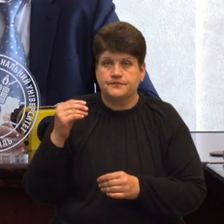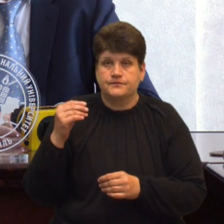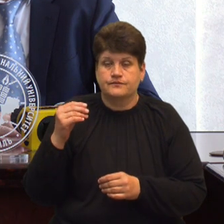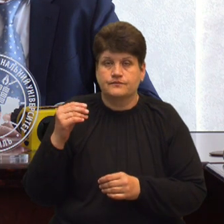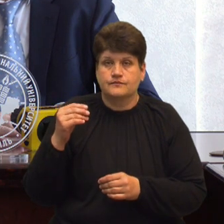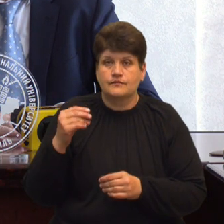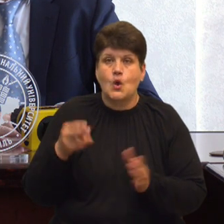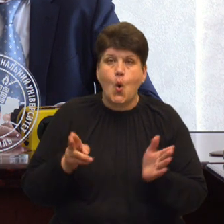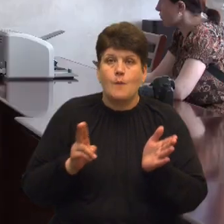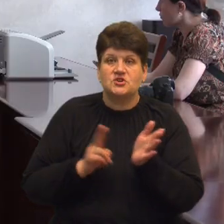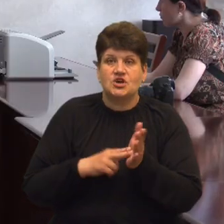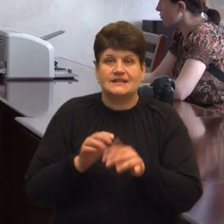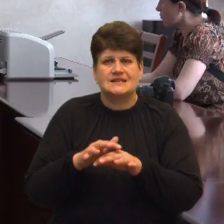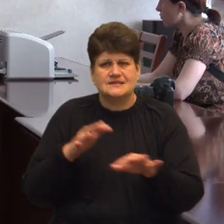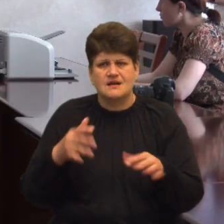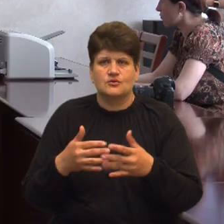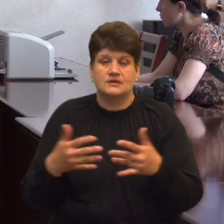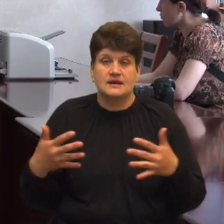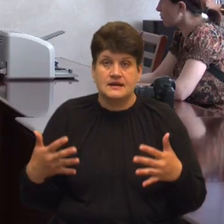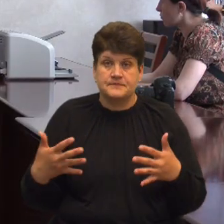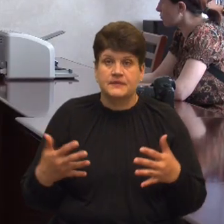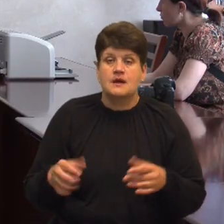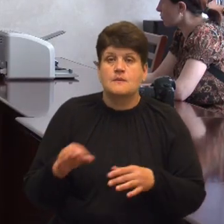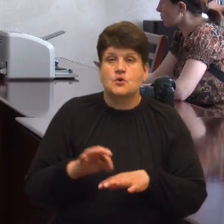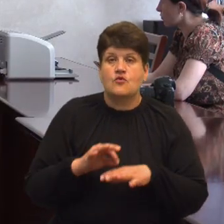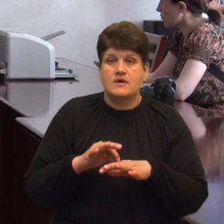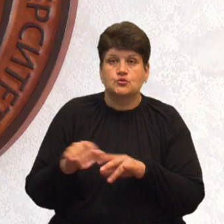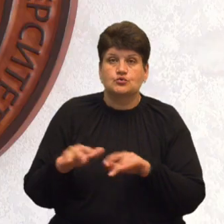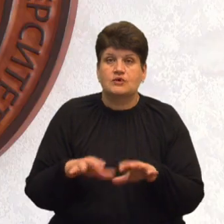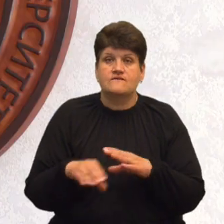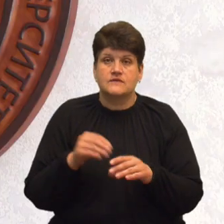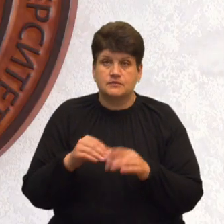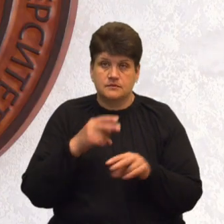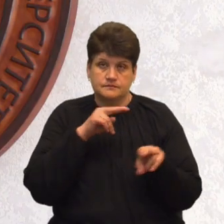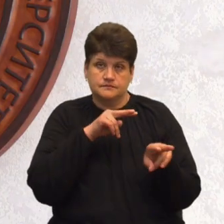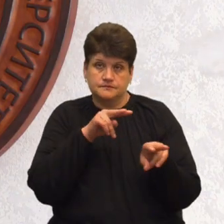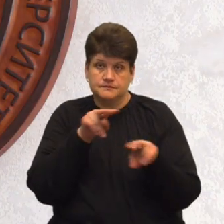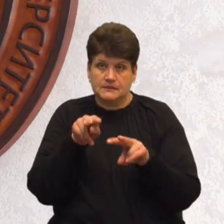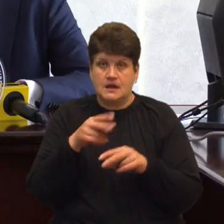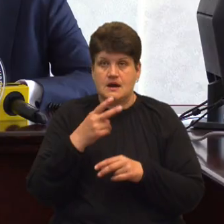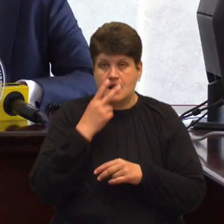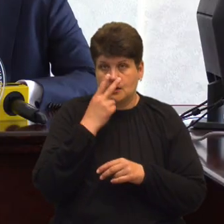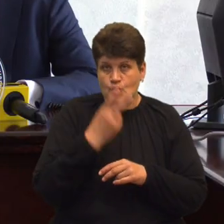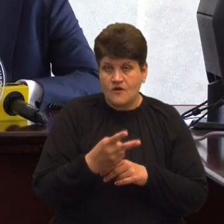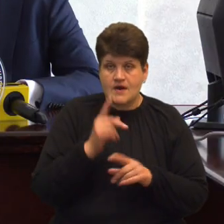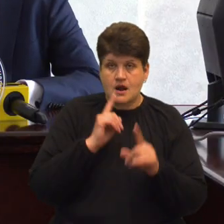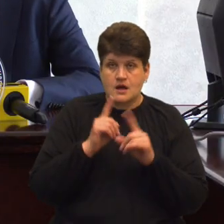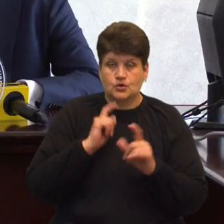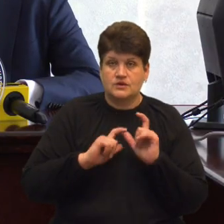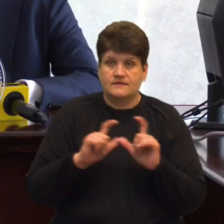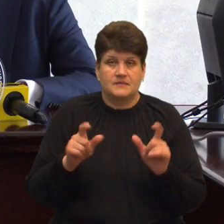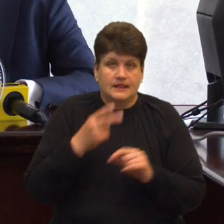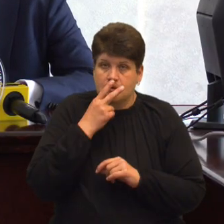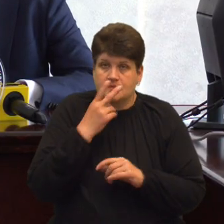опечатування залу і так далі. За механізмом проведення процедури виборів спостерігає наглядова рада університету. Ми не вбачаємо